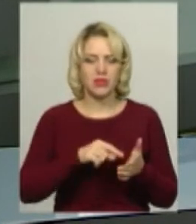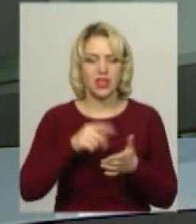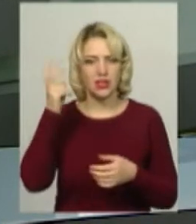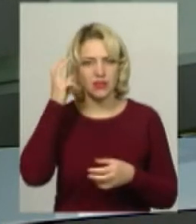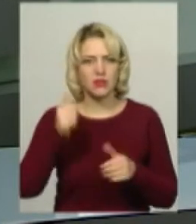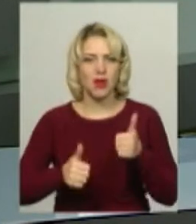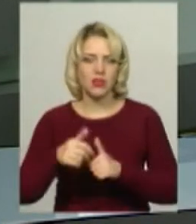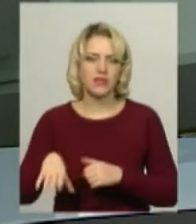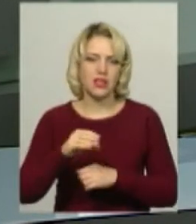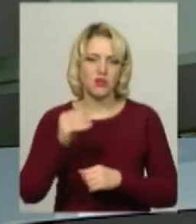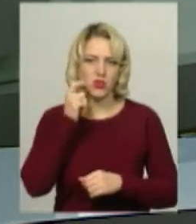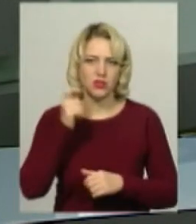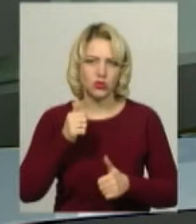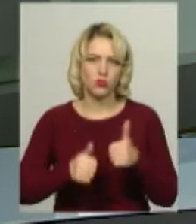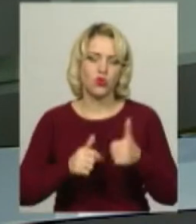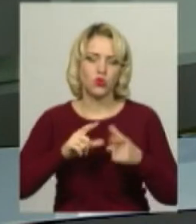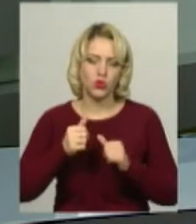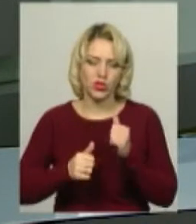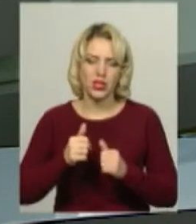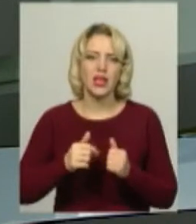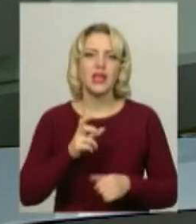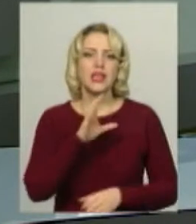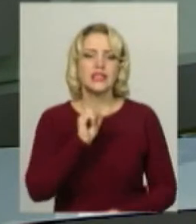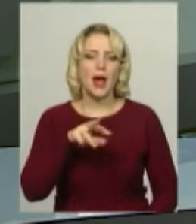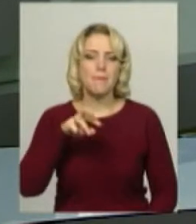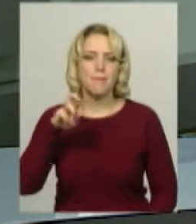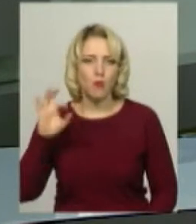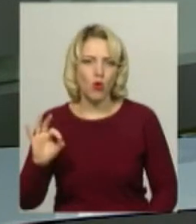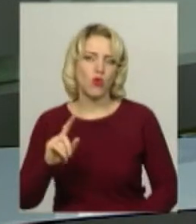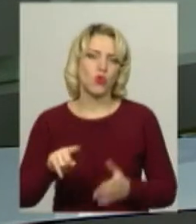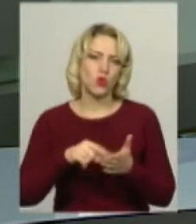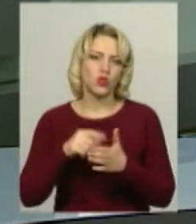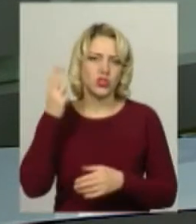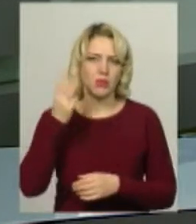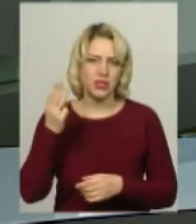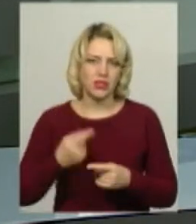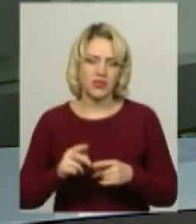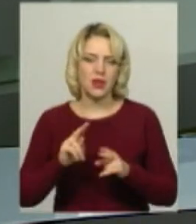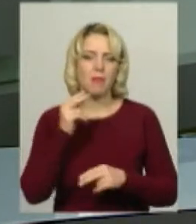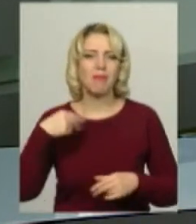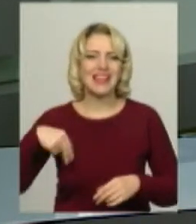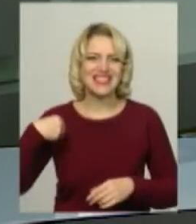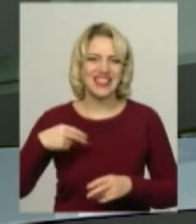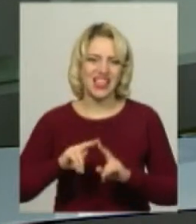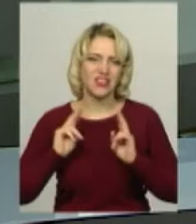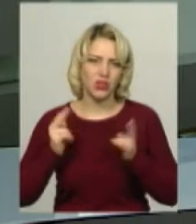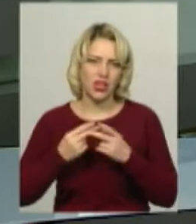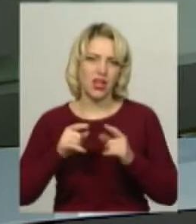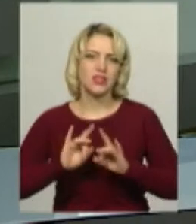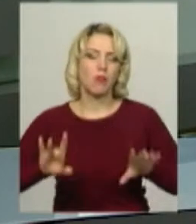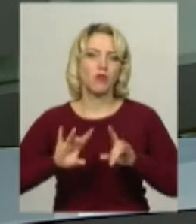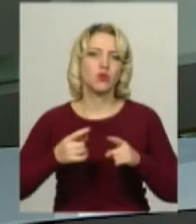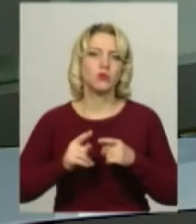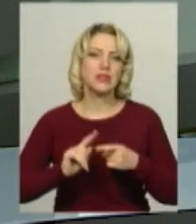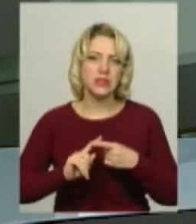змагалися на всеукраїнському турнірі з бойового самбо в Шепетівці. Президент Хмельницької обласної федерації бойового самбо Олександр Марчук повідомив,